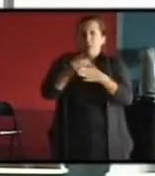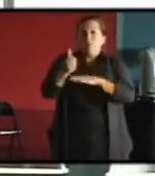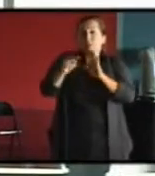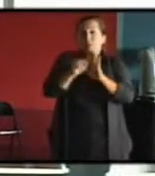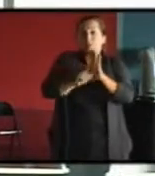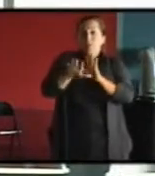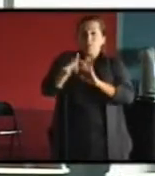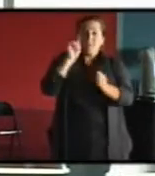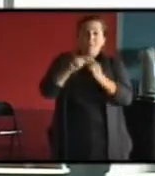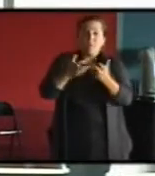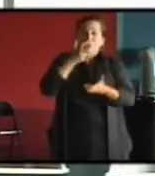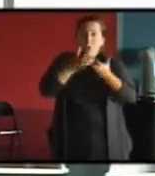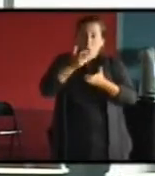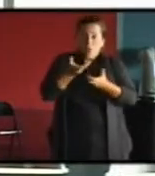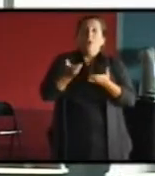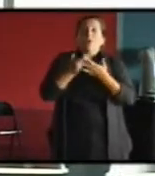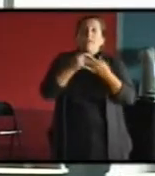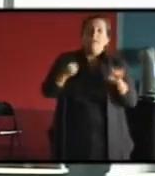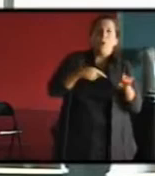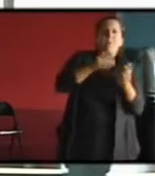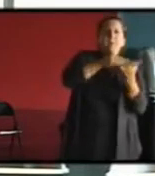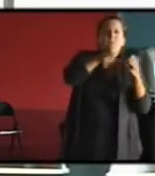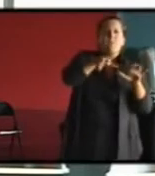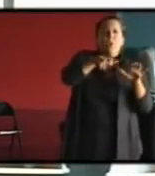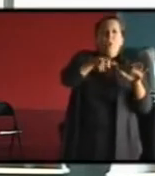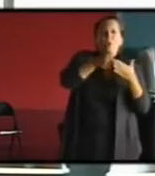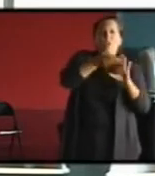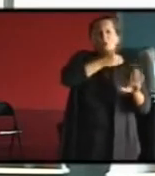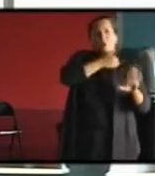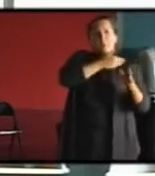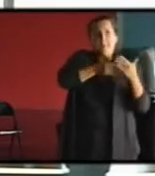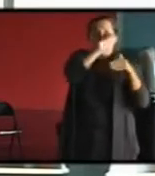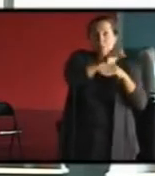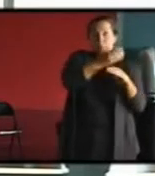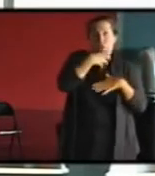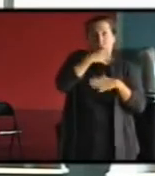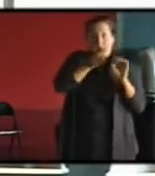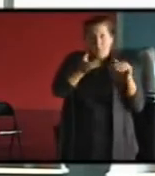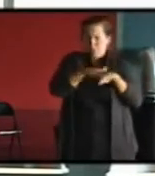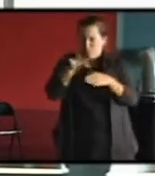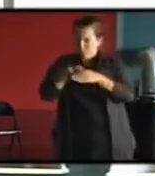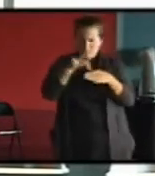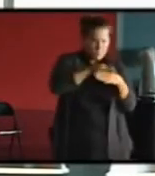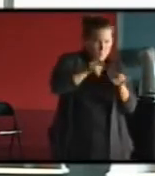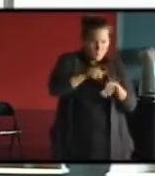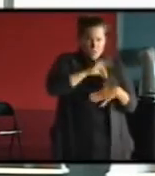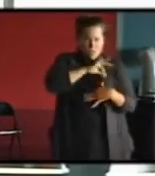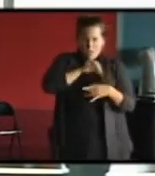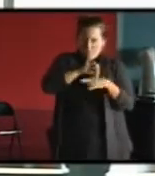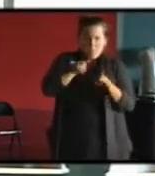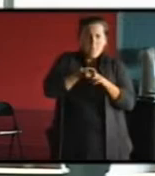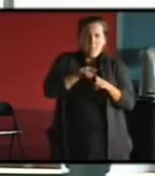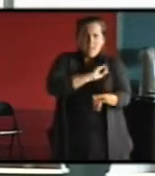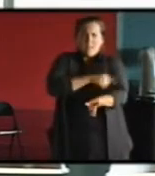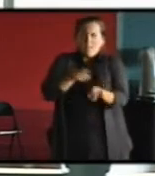ne consomment autant d'énergie qu'un bâtiment d'avant 1800 qui n'est pas du tout isolé. que donc, là aussi, ça allait à l'encontre d'un certain